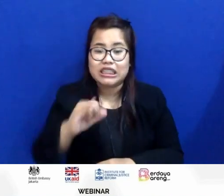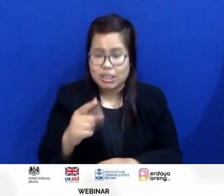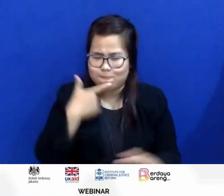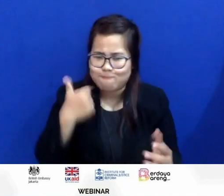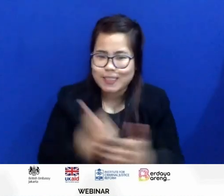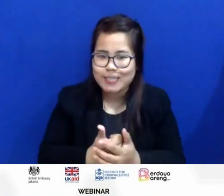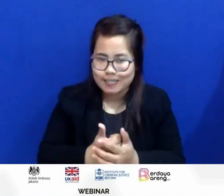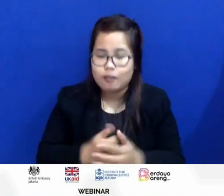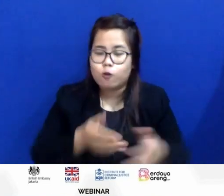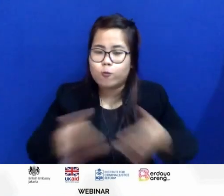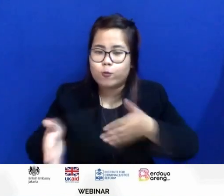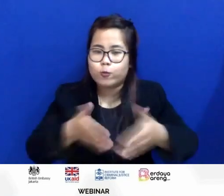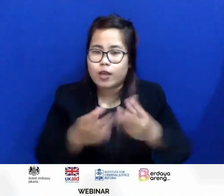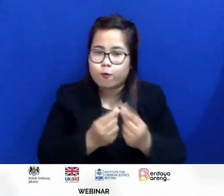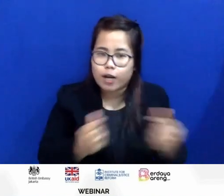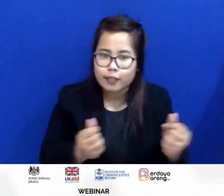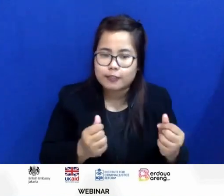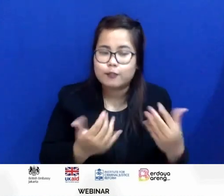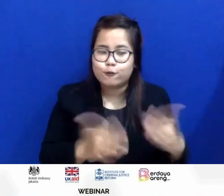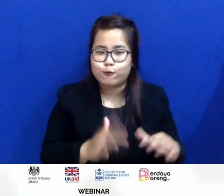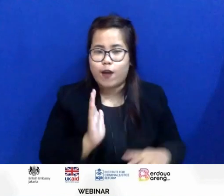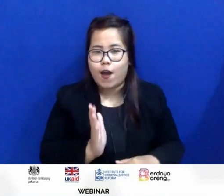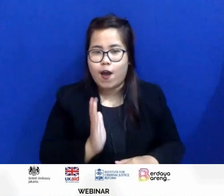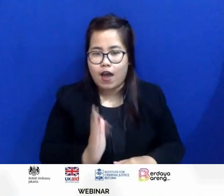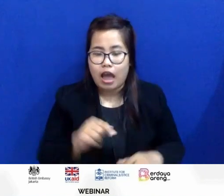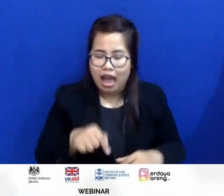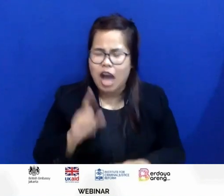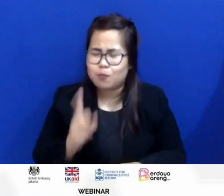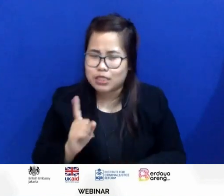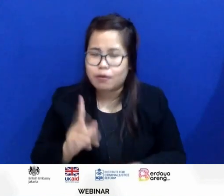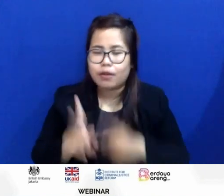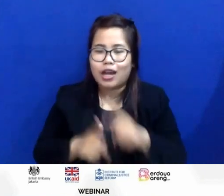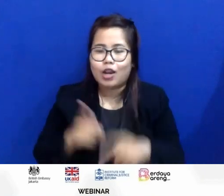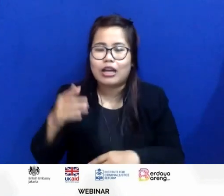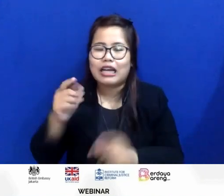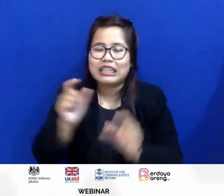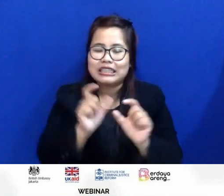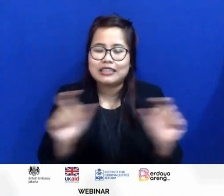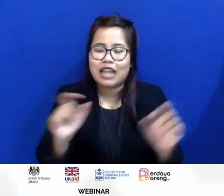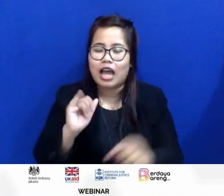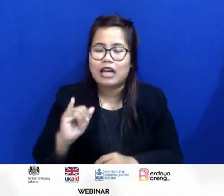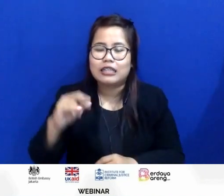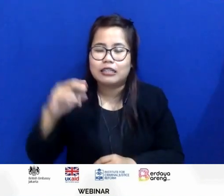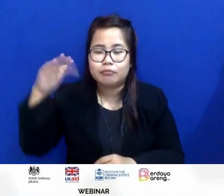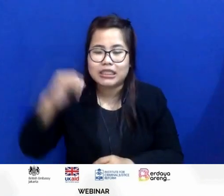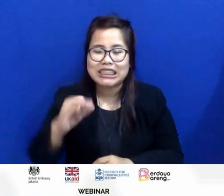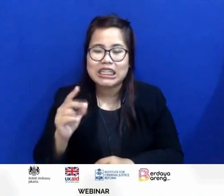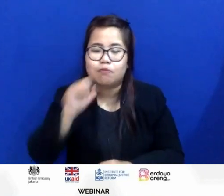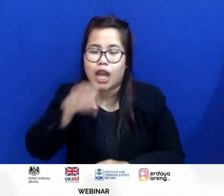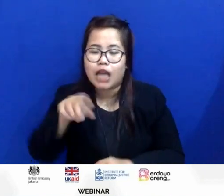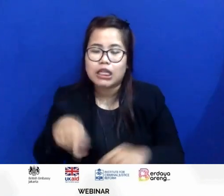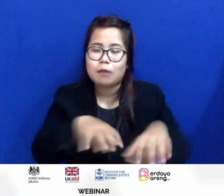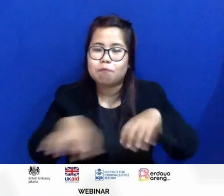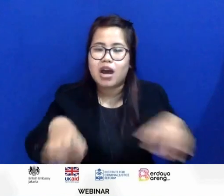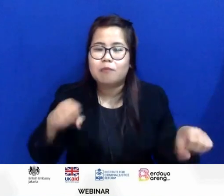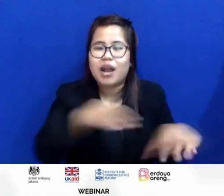kualitas sudah selesai kenapa itu tadi istilah masir itu bahan praktik bahaya